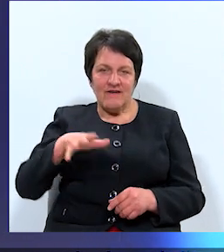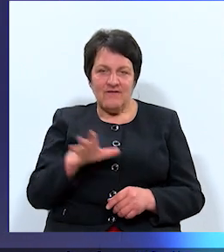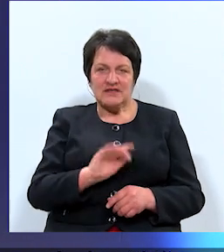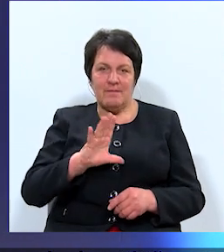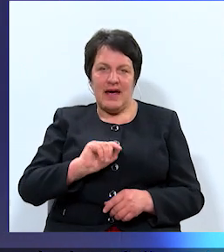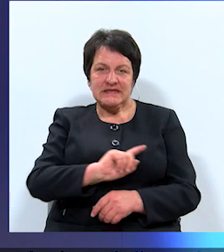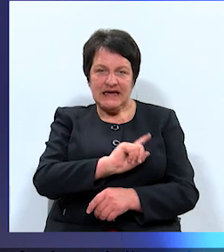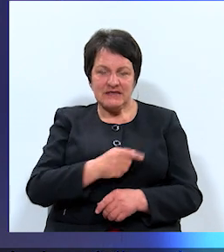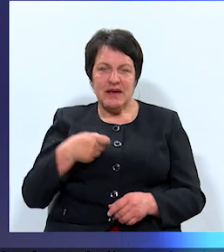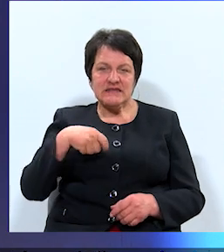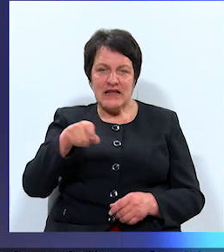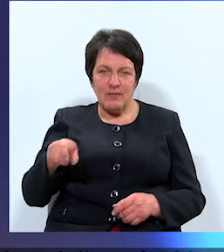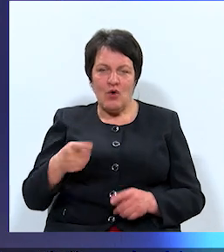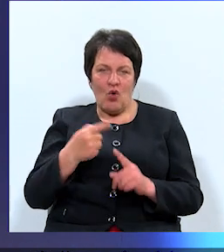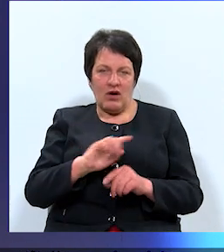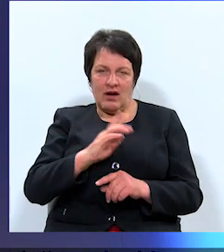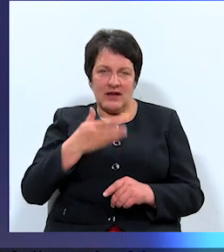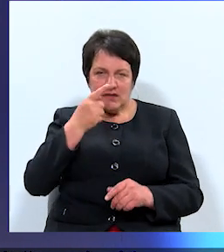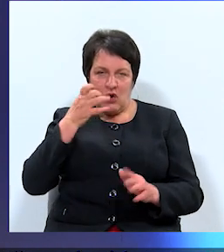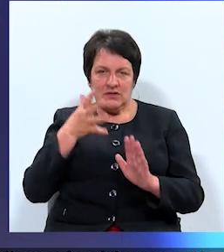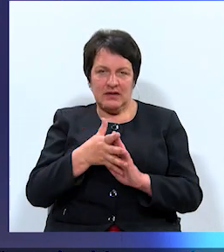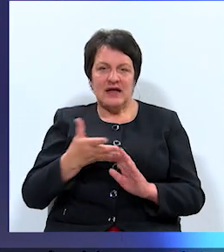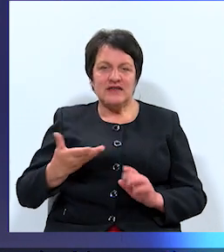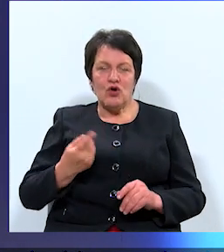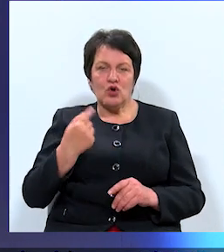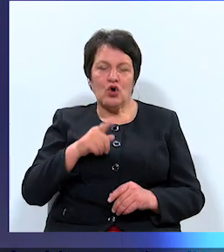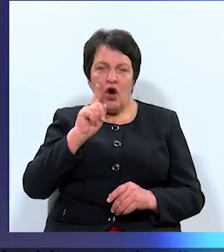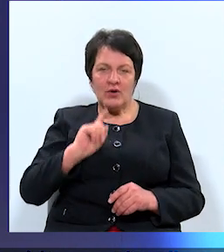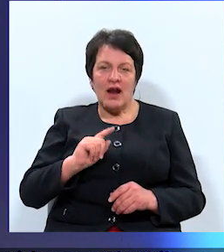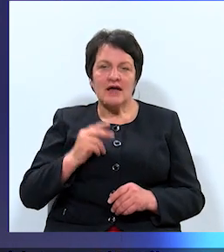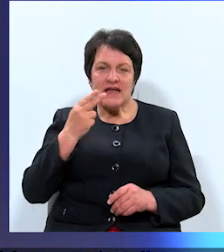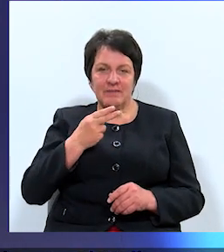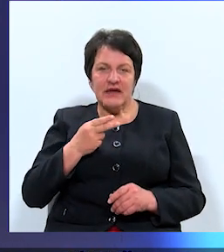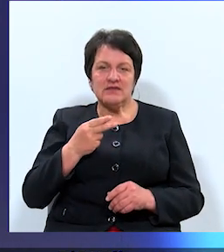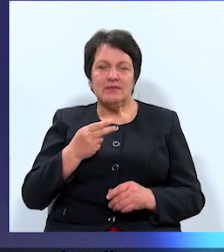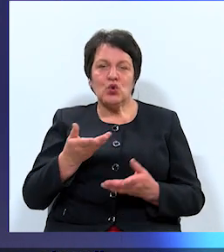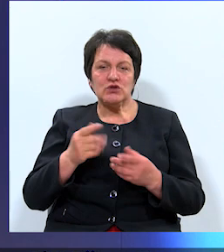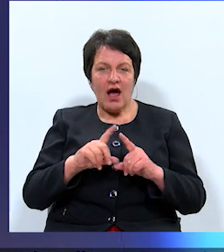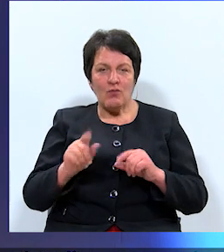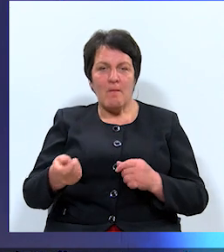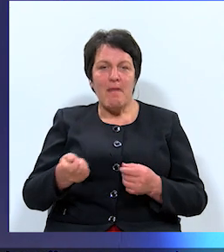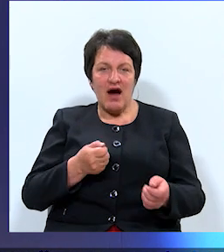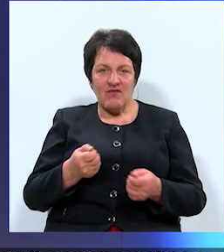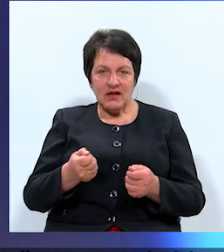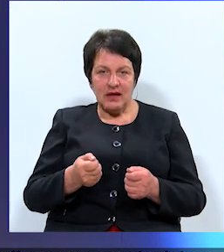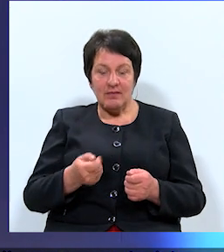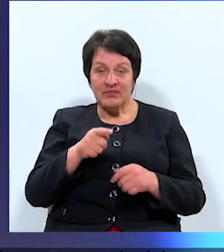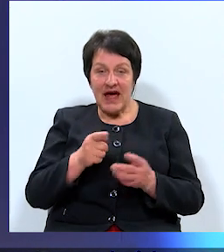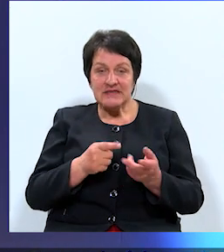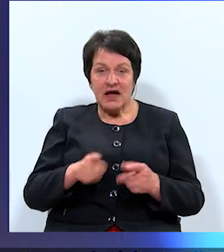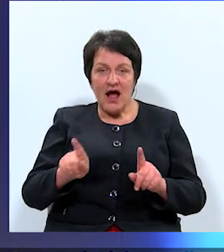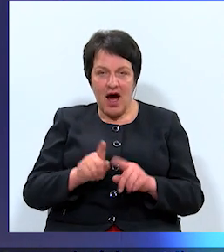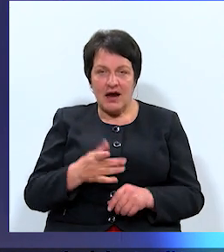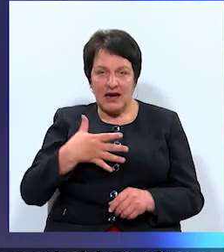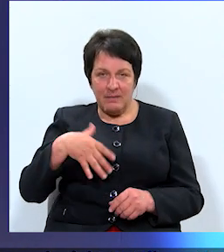būtības debatātiem un ar necārspīdīgu dzīvokļu un komunālās saimniecības uzņēmumu un pārvaldību. Tā ir skaitā arī mēs,